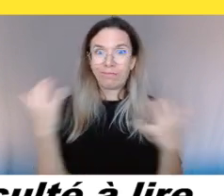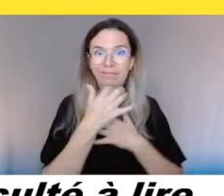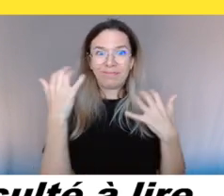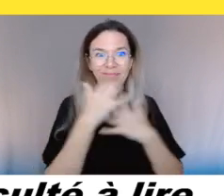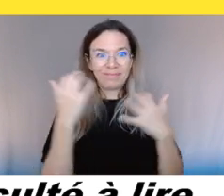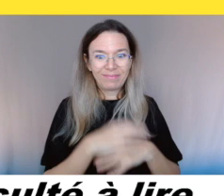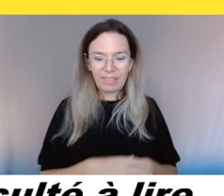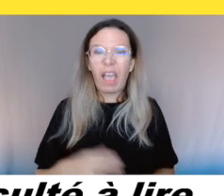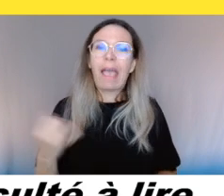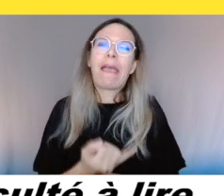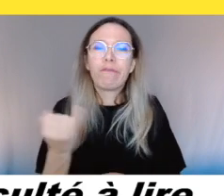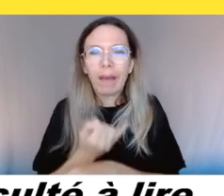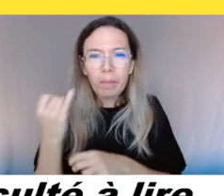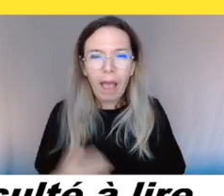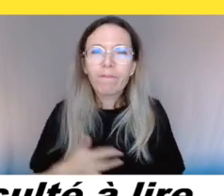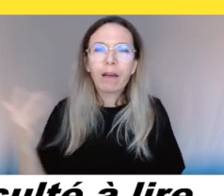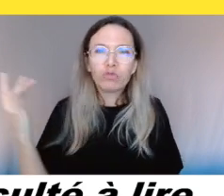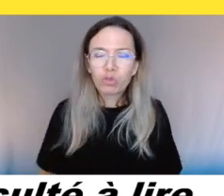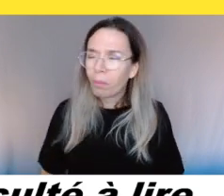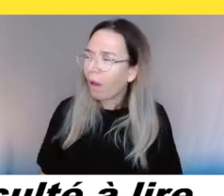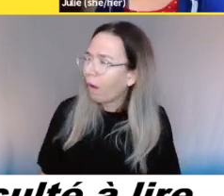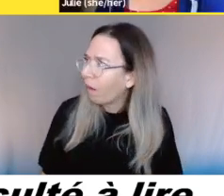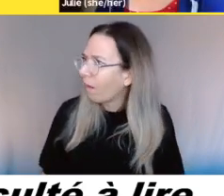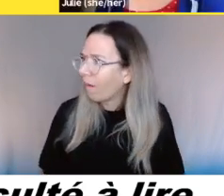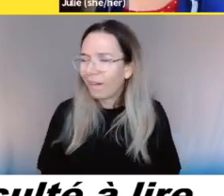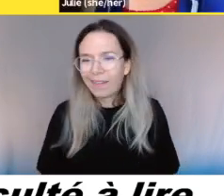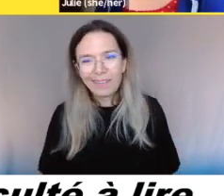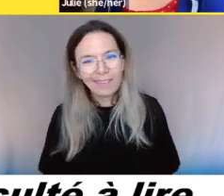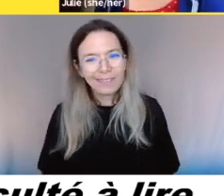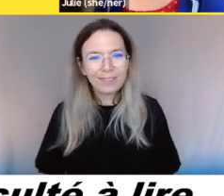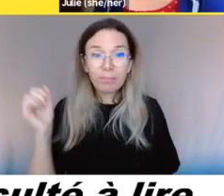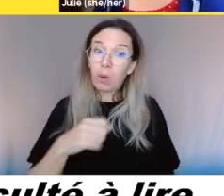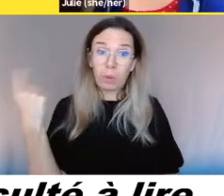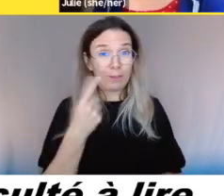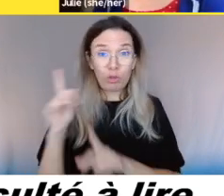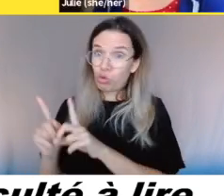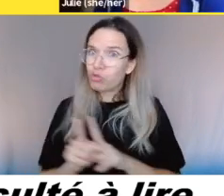tu n pas à perdre ton temps là-dessus là. » Elle dit «'ai le temps. » Elle dit « Non, non.